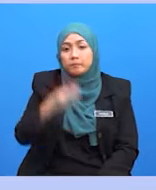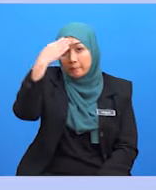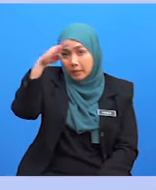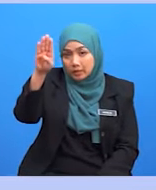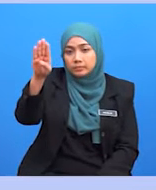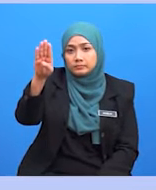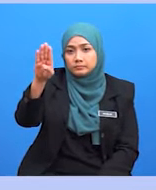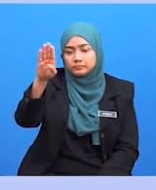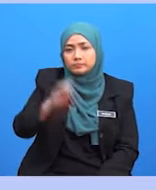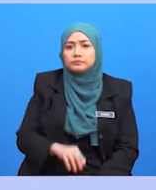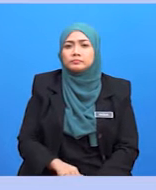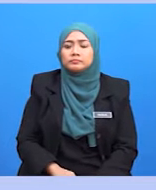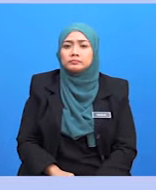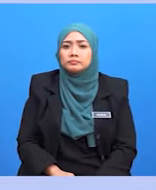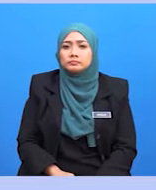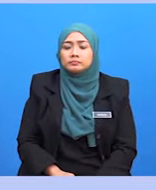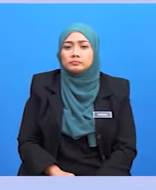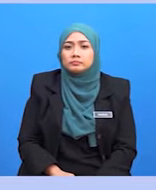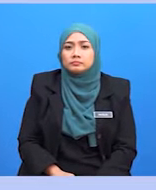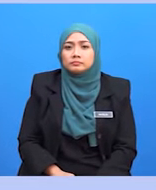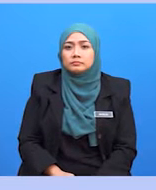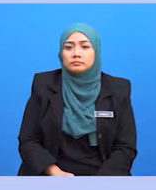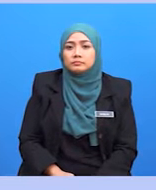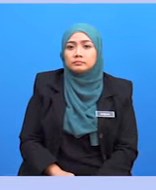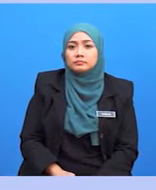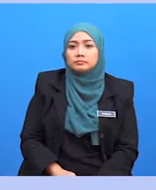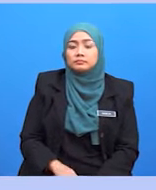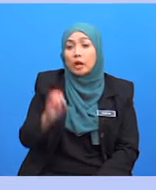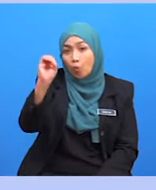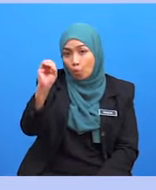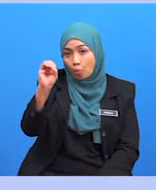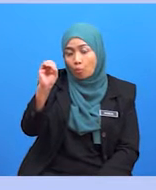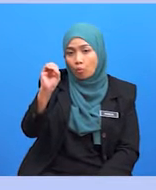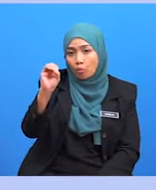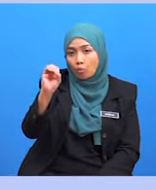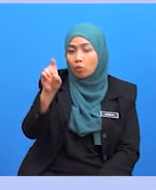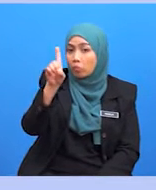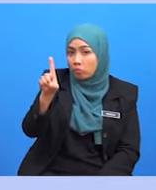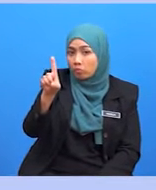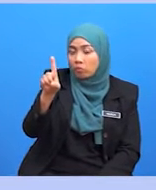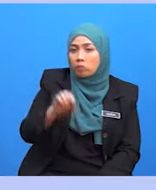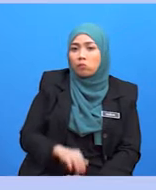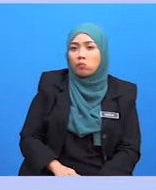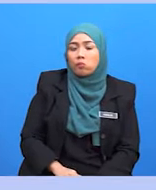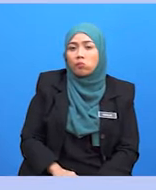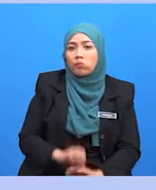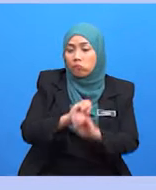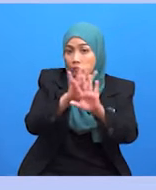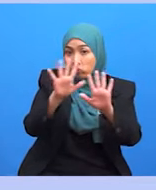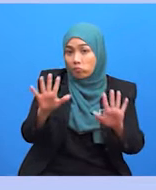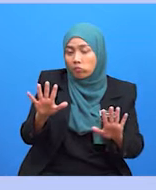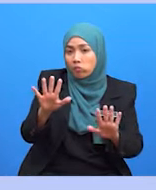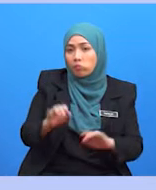Bagi grayscale pula nilai pertama adalah key sama dengan kosong nilai satu lagi lebih cerah